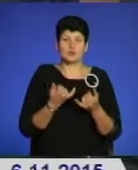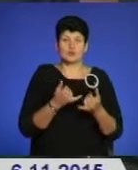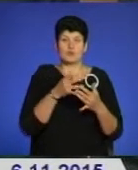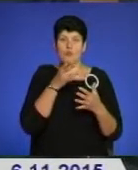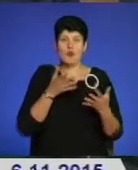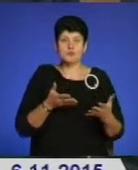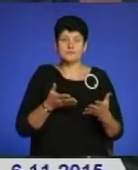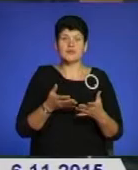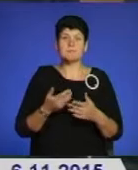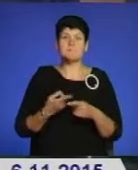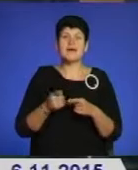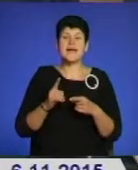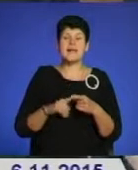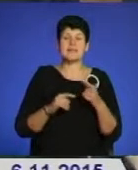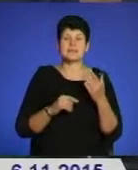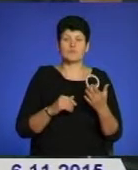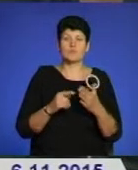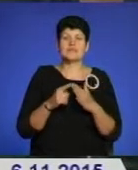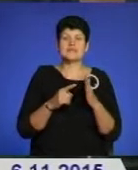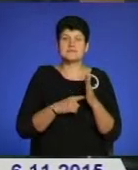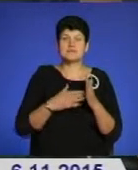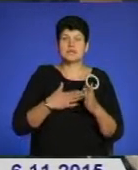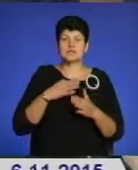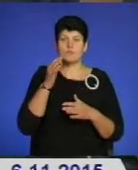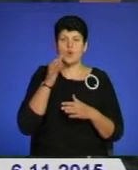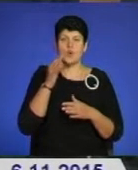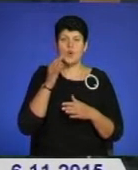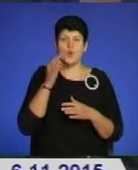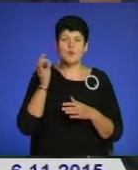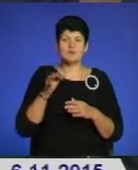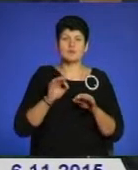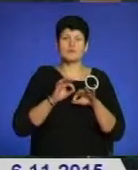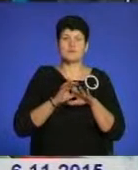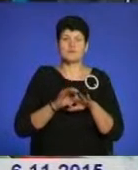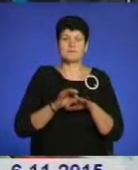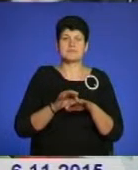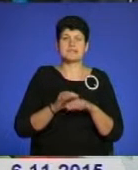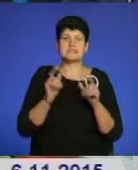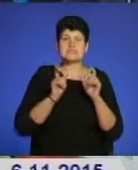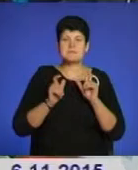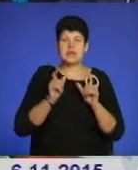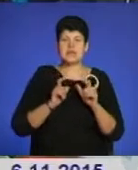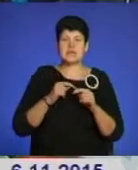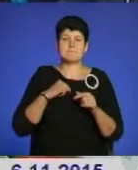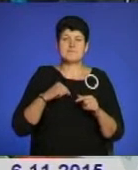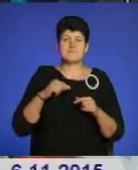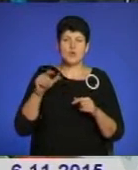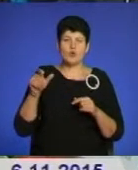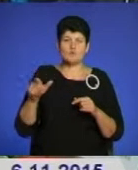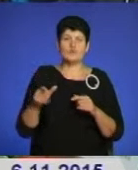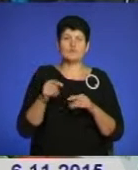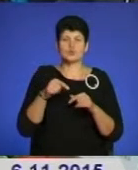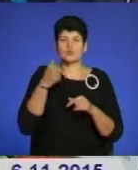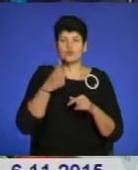ми ділимося нашим опитом і проводимо семінари для психологів. Так, у поточному році в українських